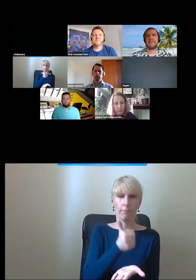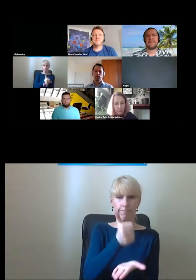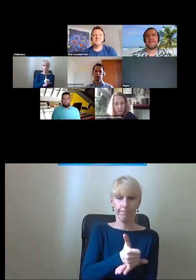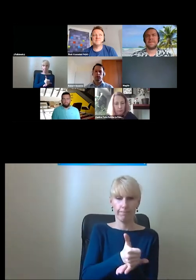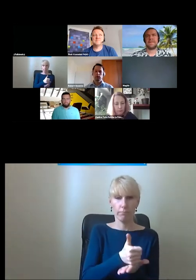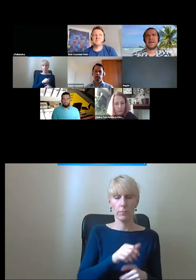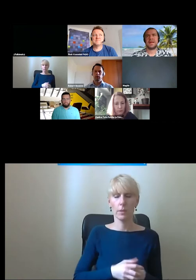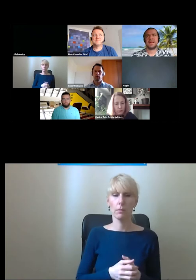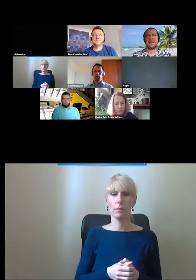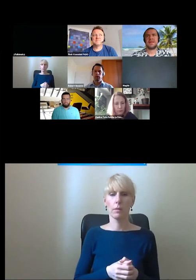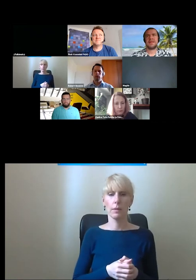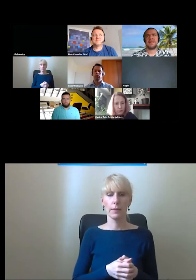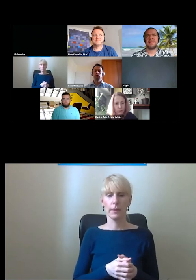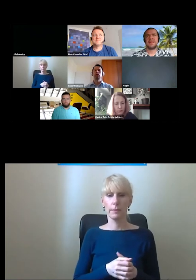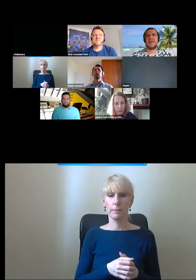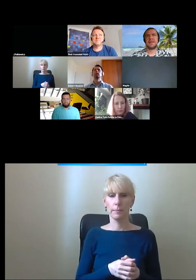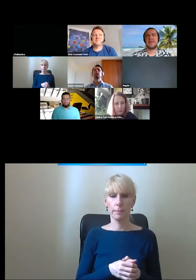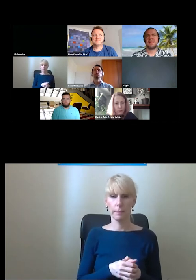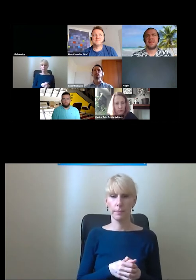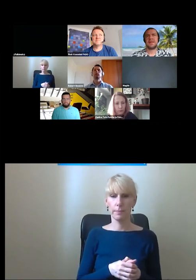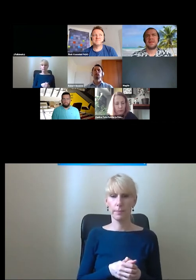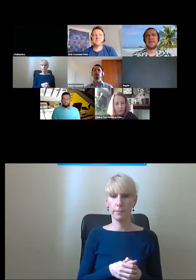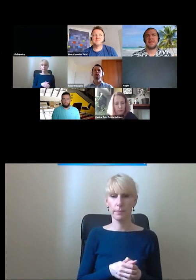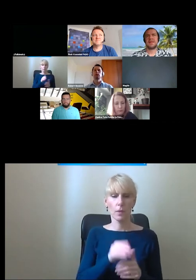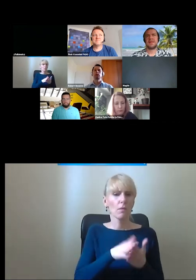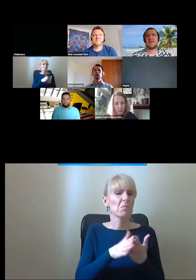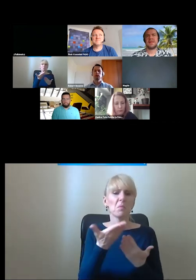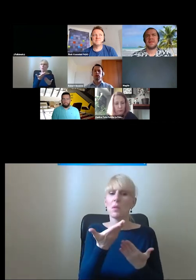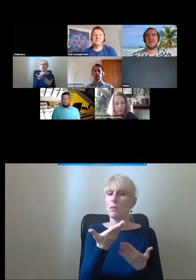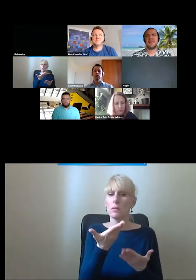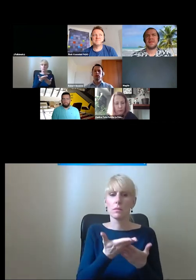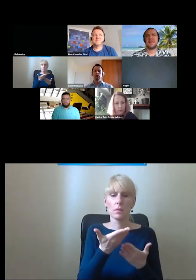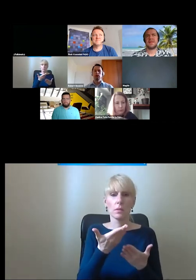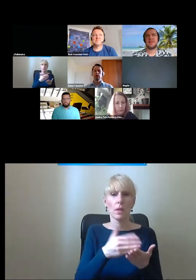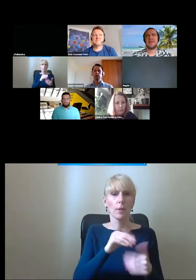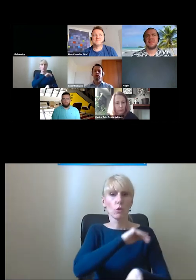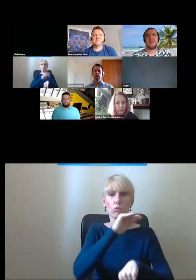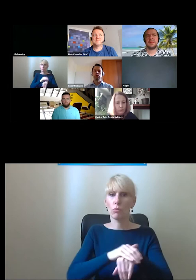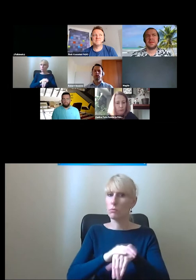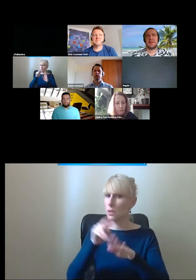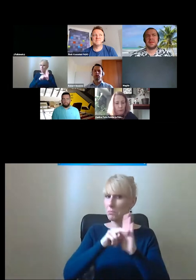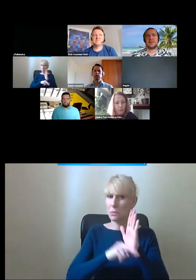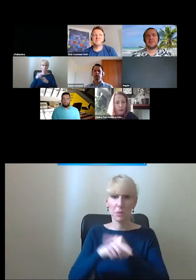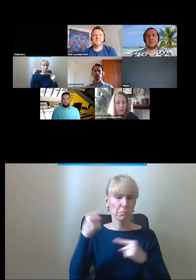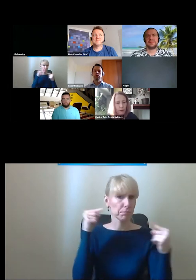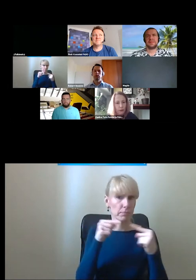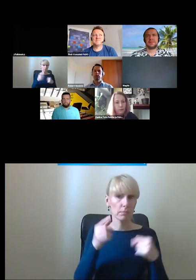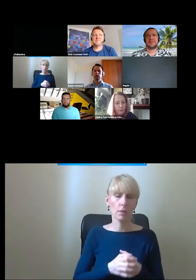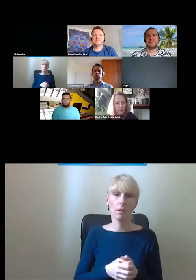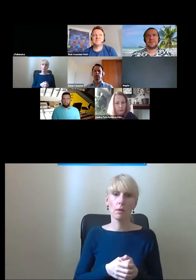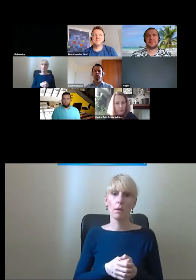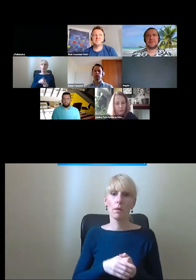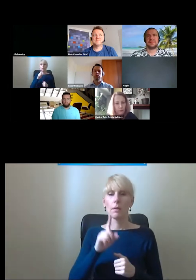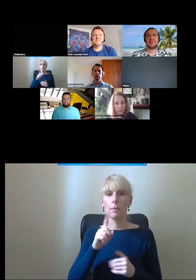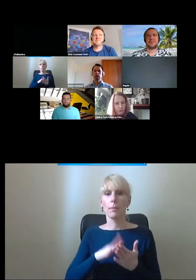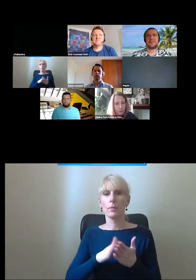W roku... To znaczy zastanawiam się po prostu, na ile te rozwiązania są zgodne z przepisami, czyli zakładam, że ze względu na układ